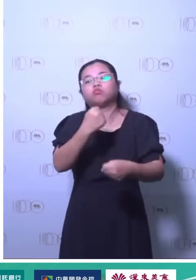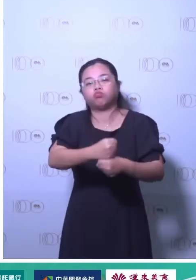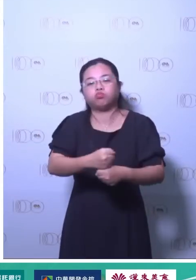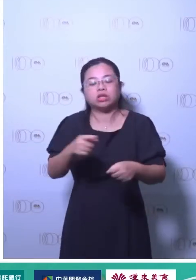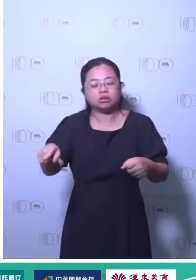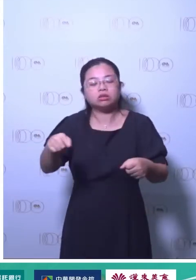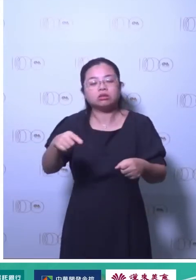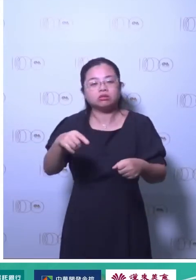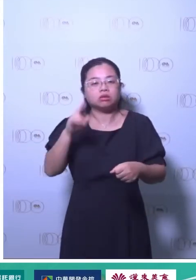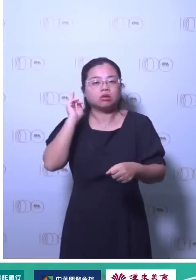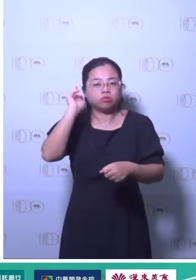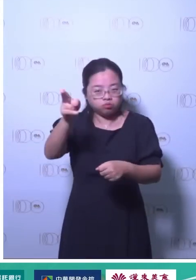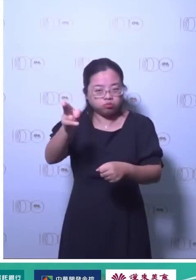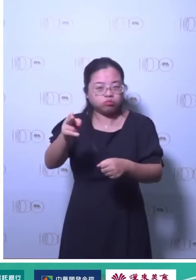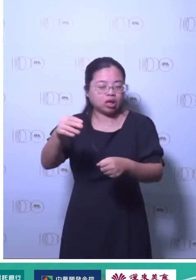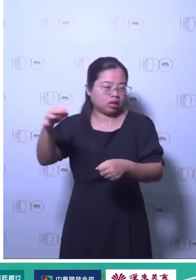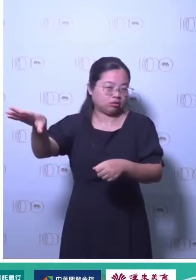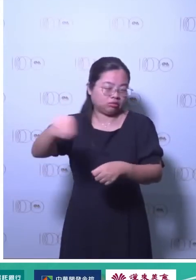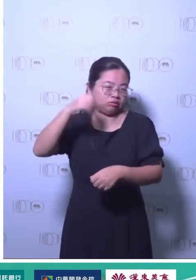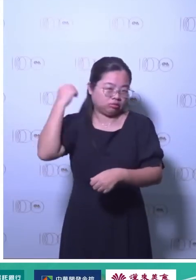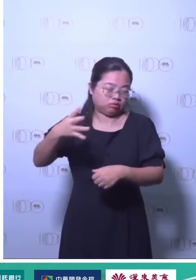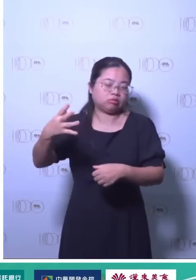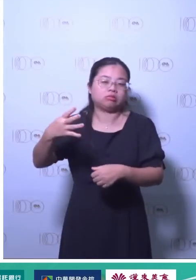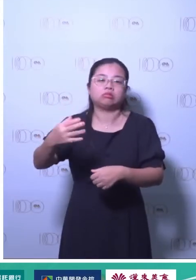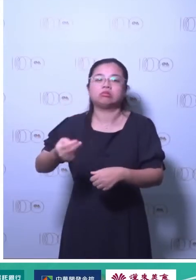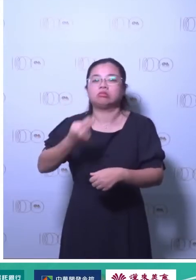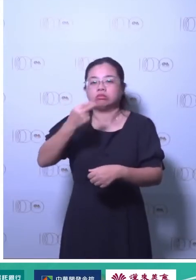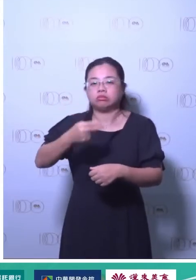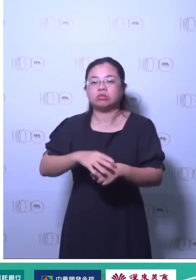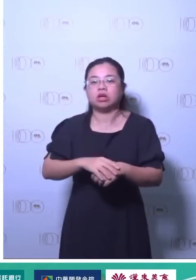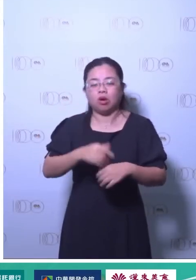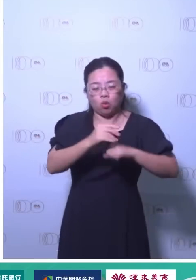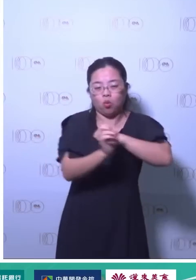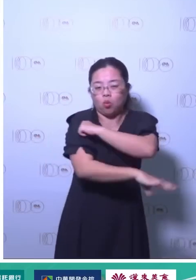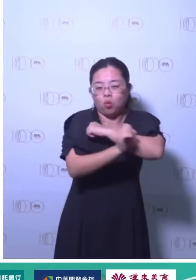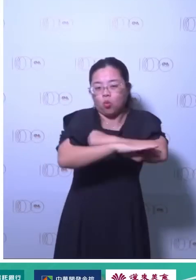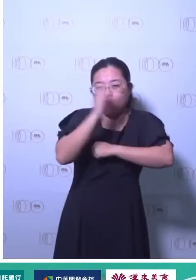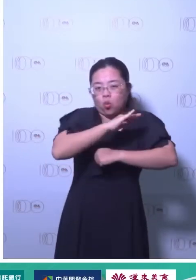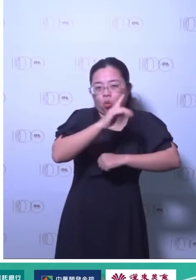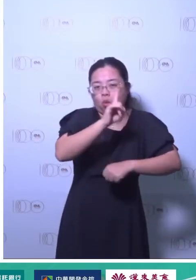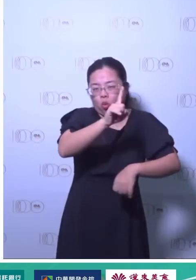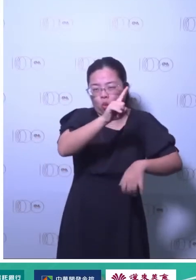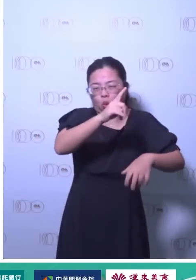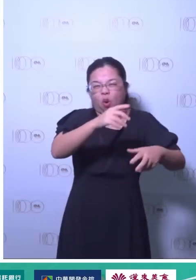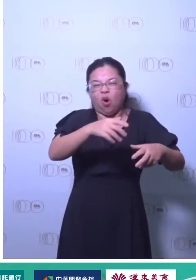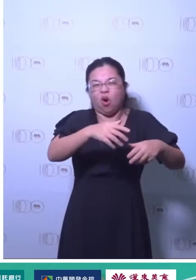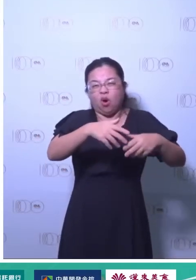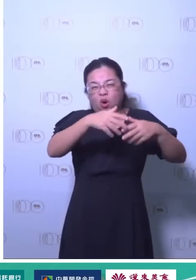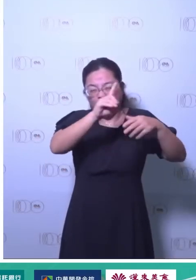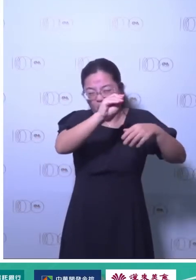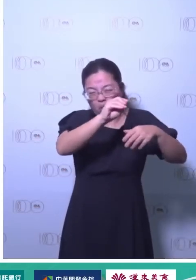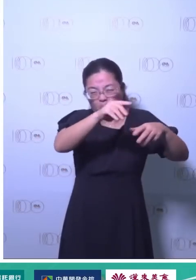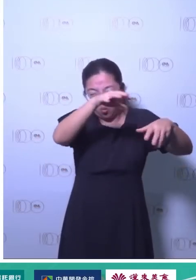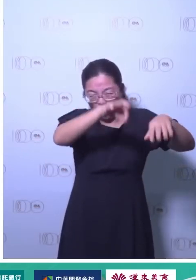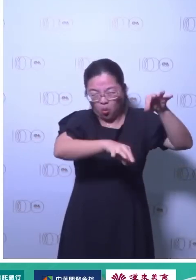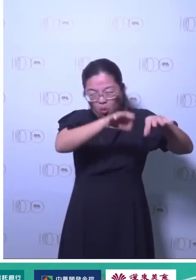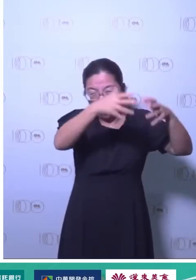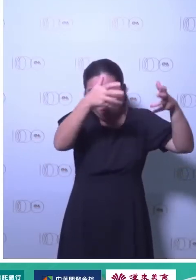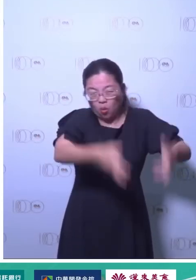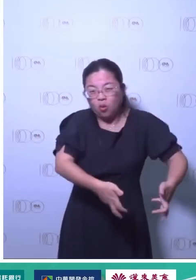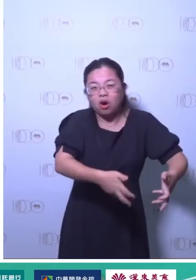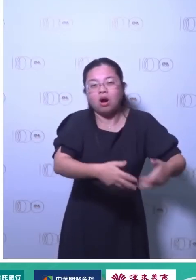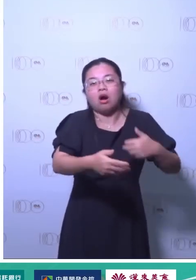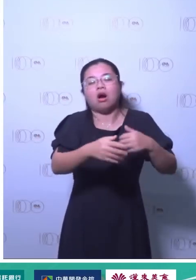尽量去减跟抓但是如果你抓不完怎么办他说没关系你就请别人帮你做外包给别人做